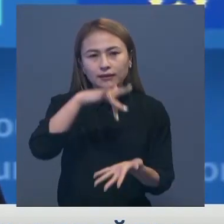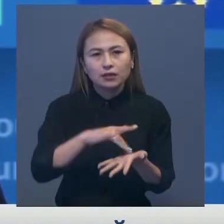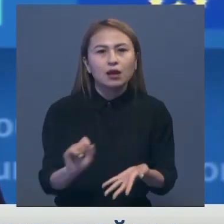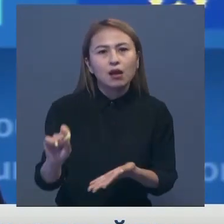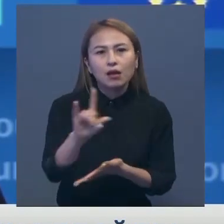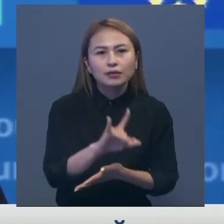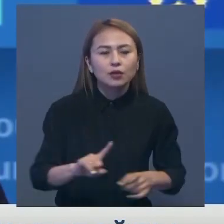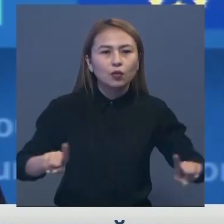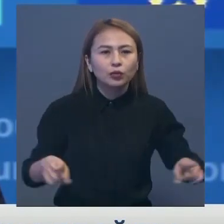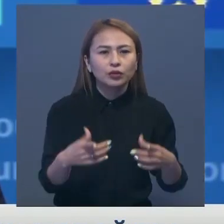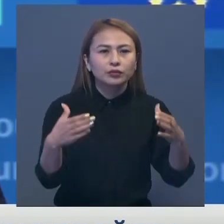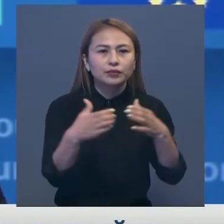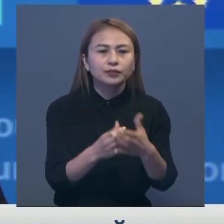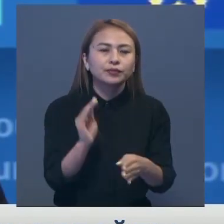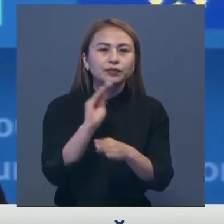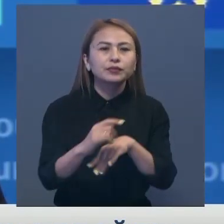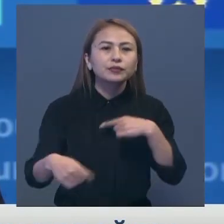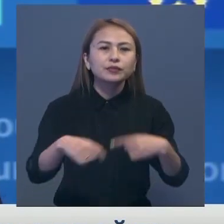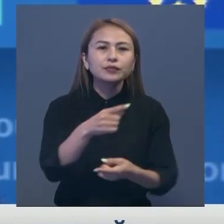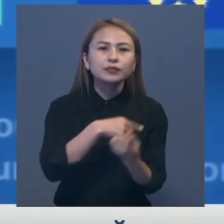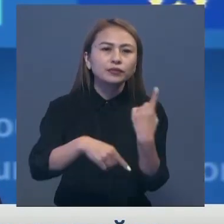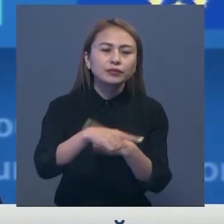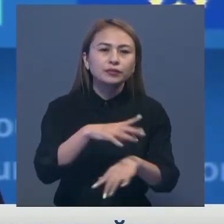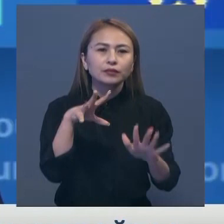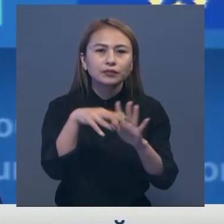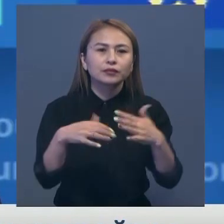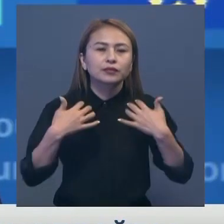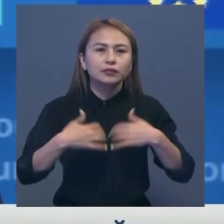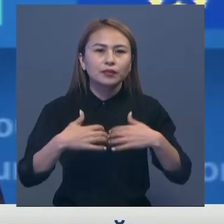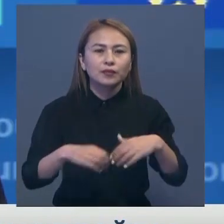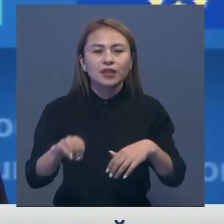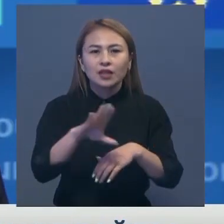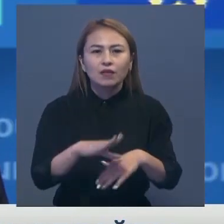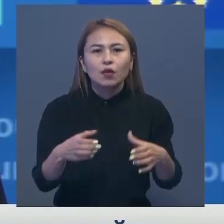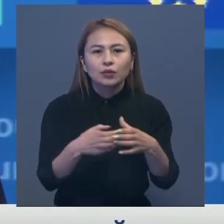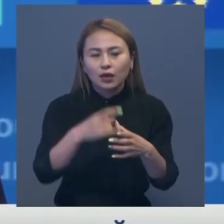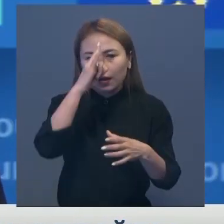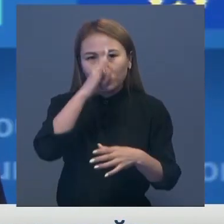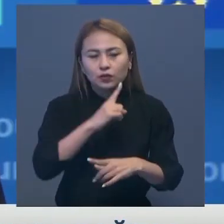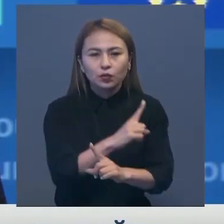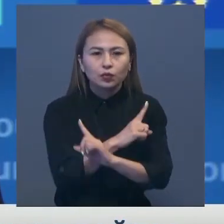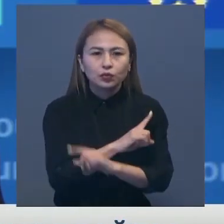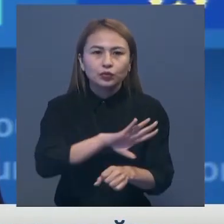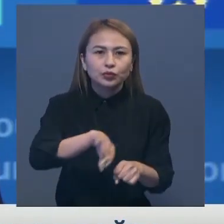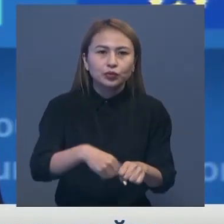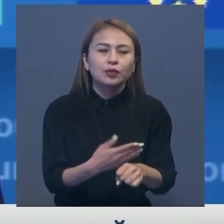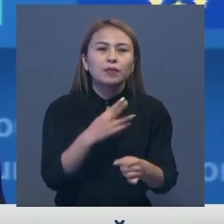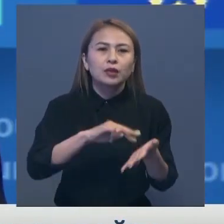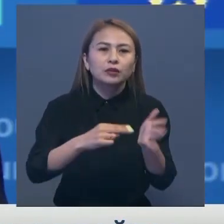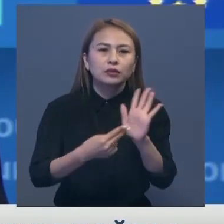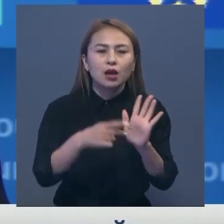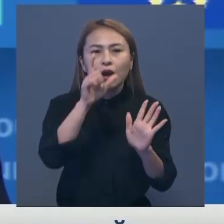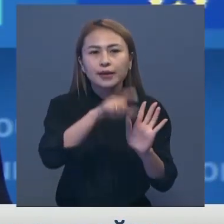Азиядағы одақтың негізгі сауда серіктесі болып саныла. Сондаяқ, еуродақ Қазақстанның өлім жазасының күшін жойуға бағытталған